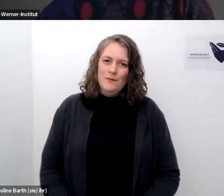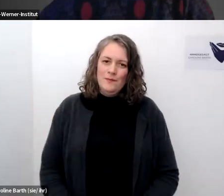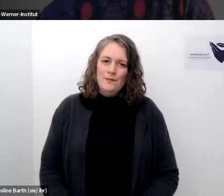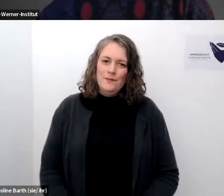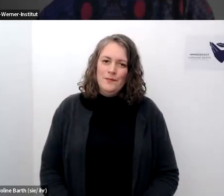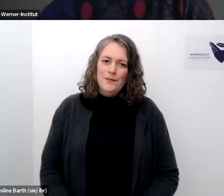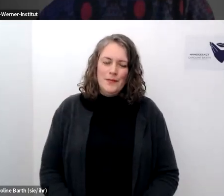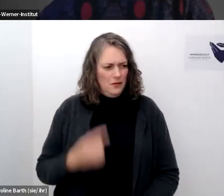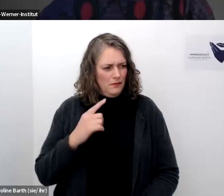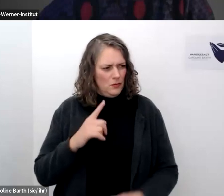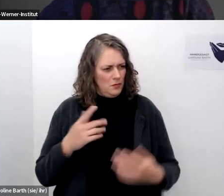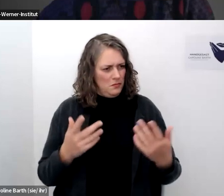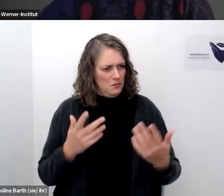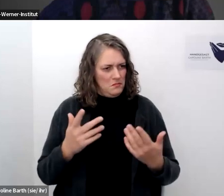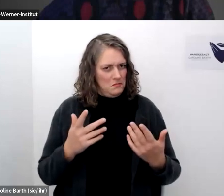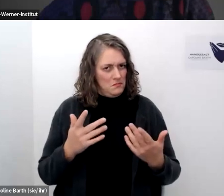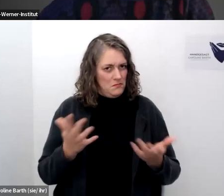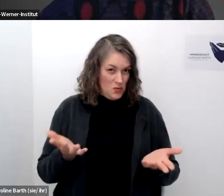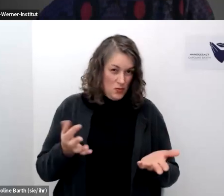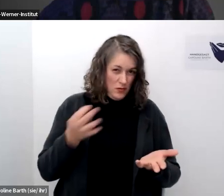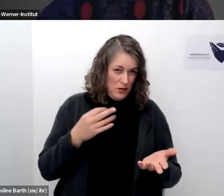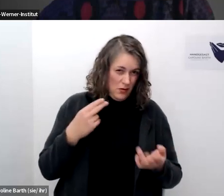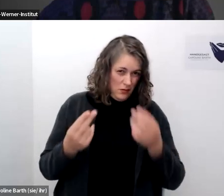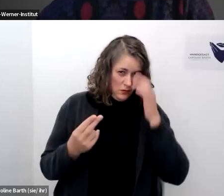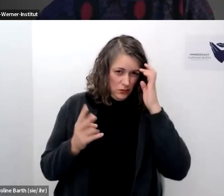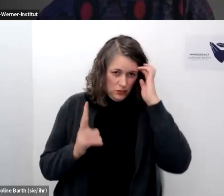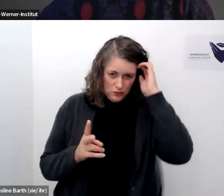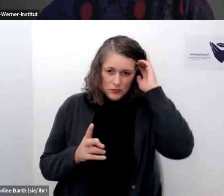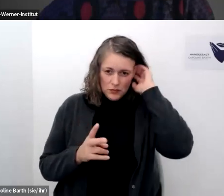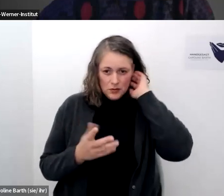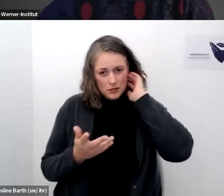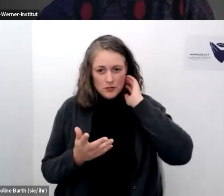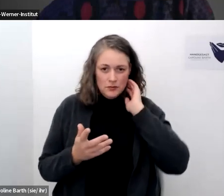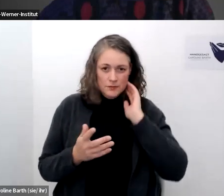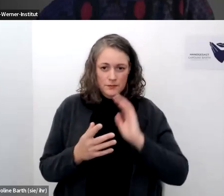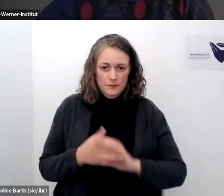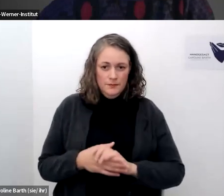ich weiß nicht ob das so deine frage aufgegriffen hat